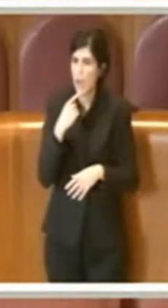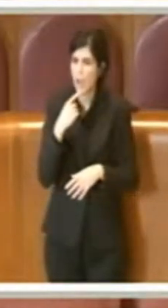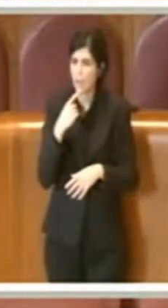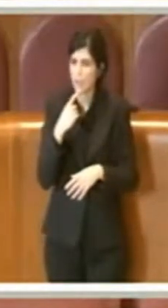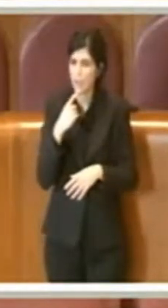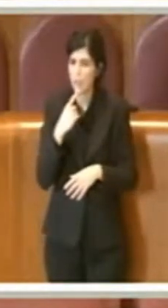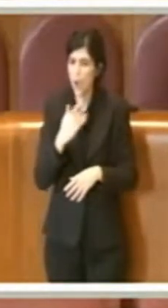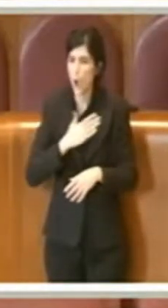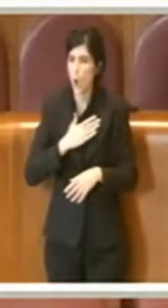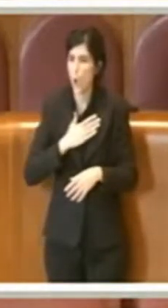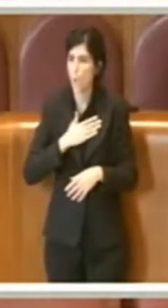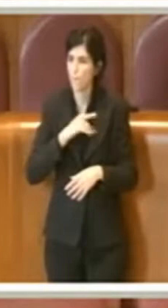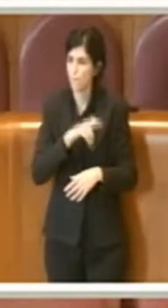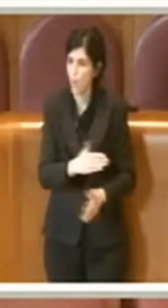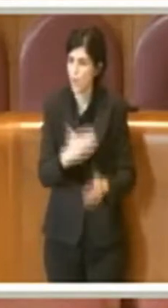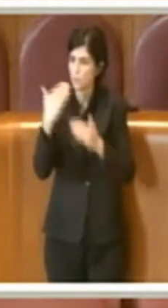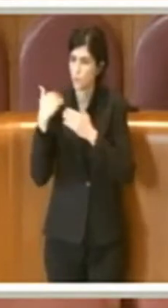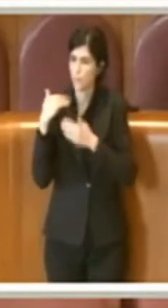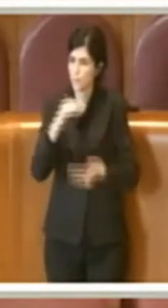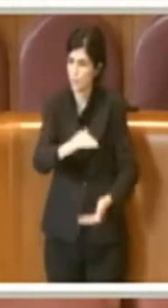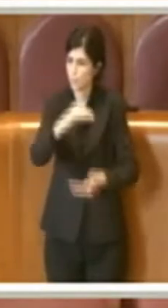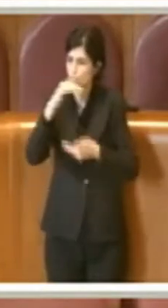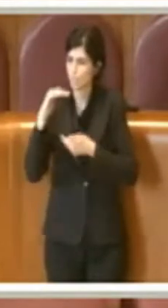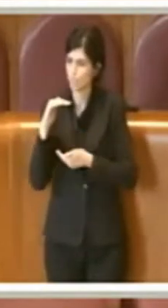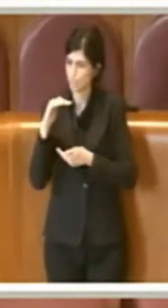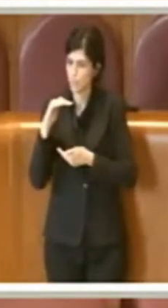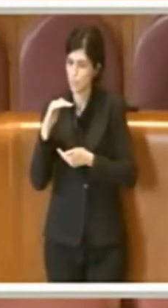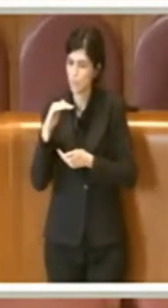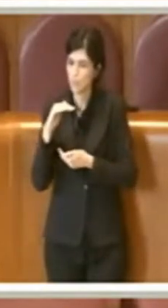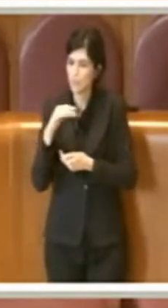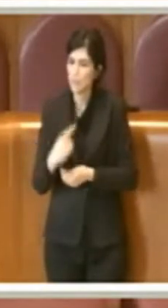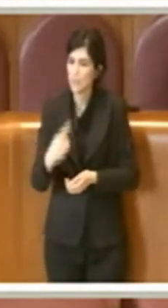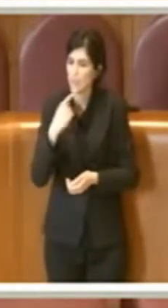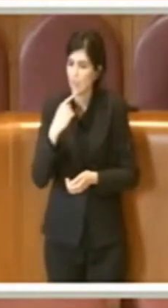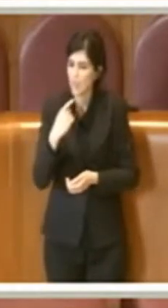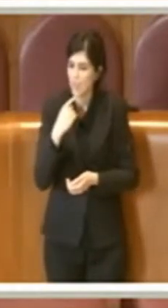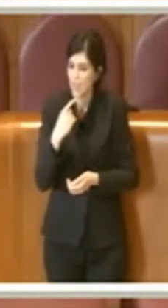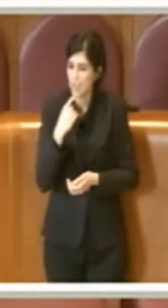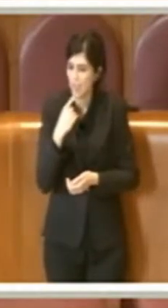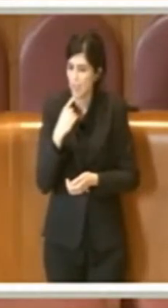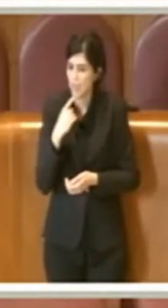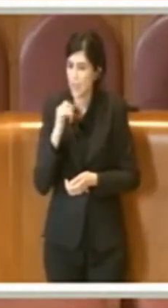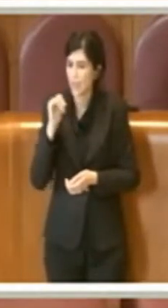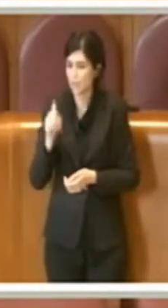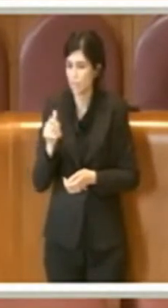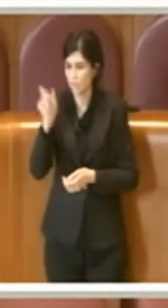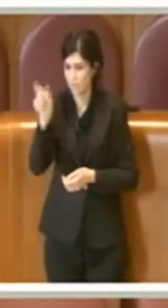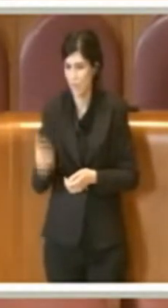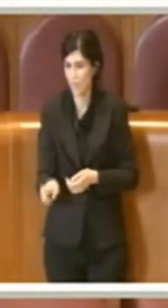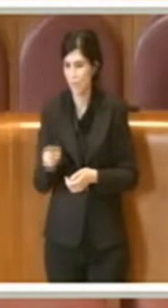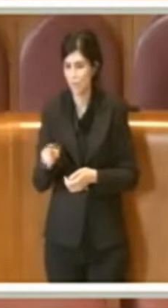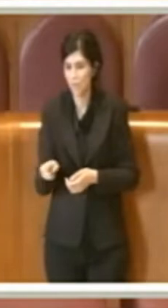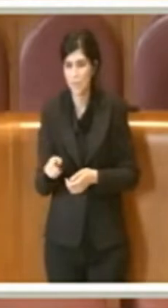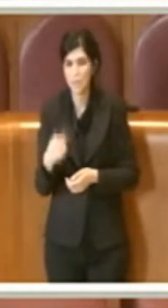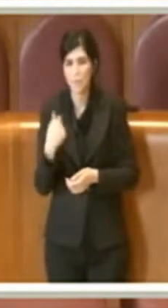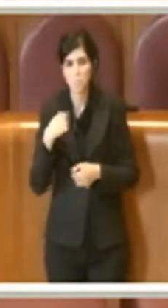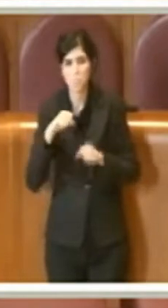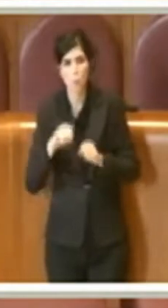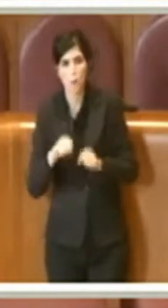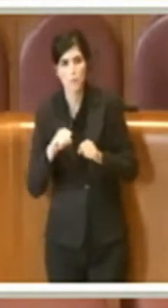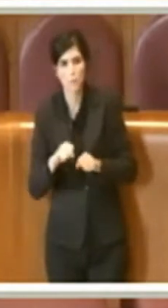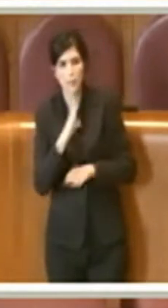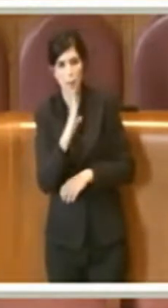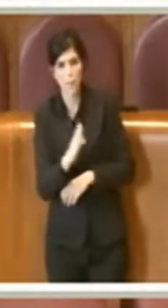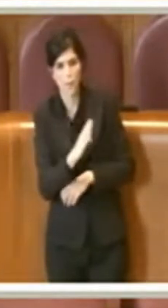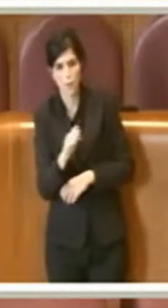assunte in pieno e chi è stato vittima ha potuto perdonare. Questo in